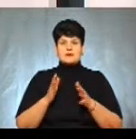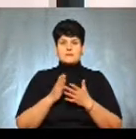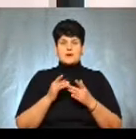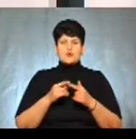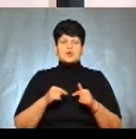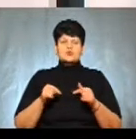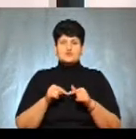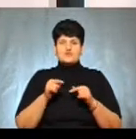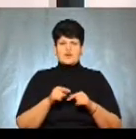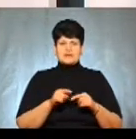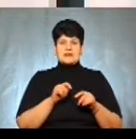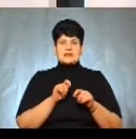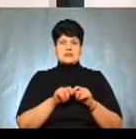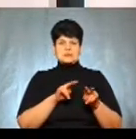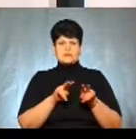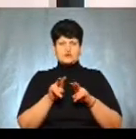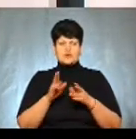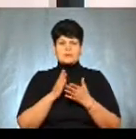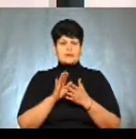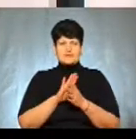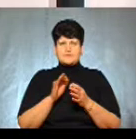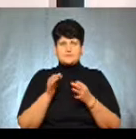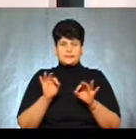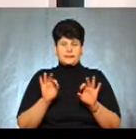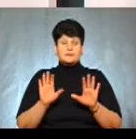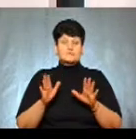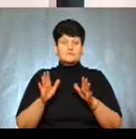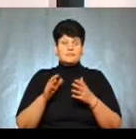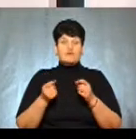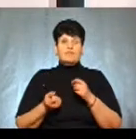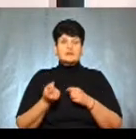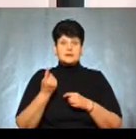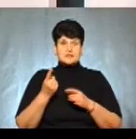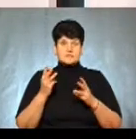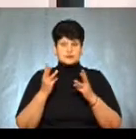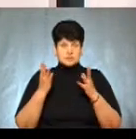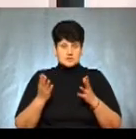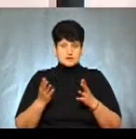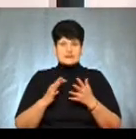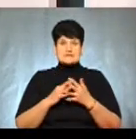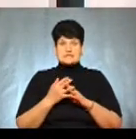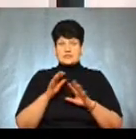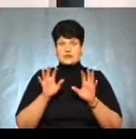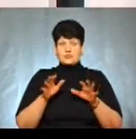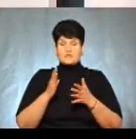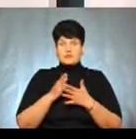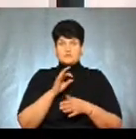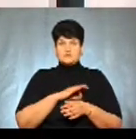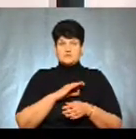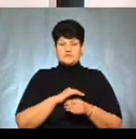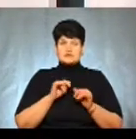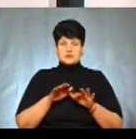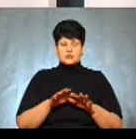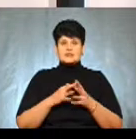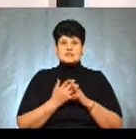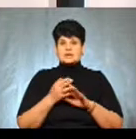організувати цих інспекторів, які мали би не допущувати. Тобто, в разі виникнення пожежі, сільський голова мав б вижити заходів. Якщо сільський